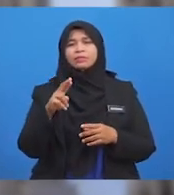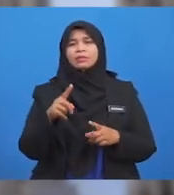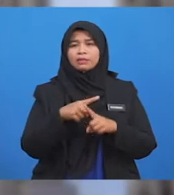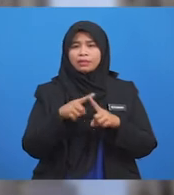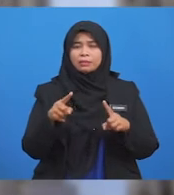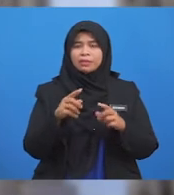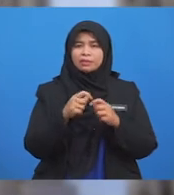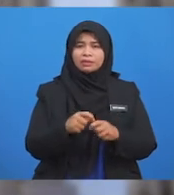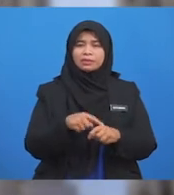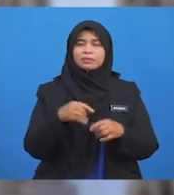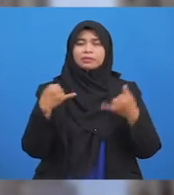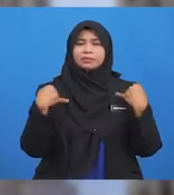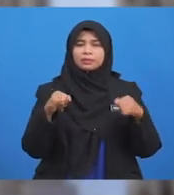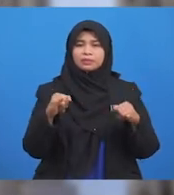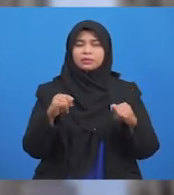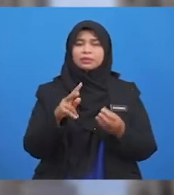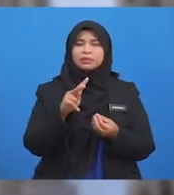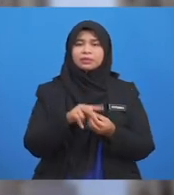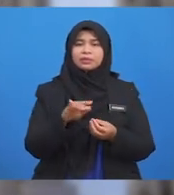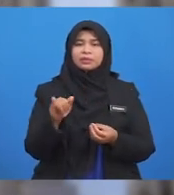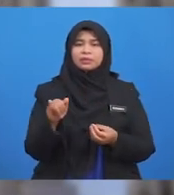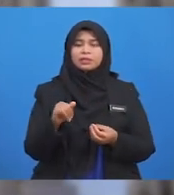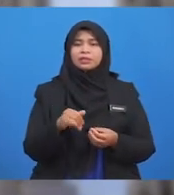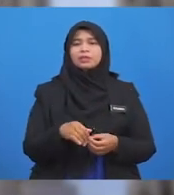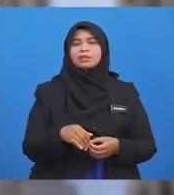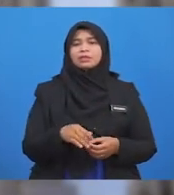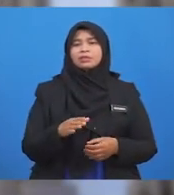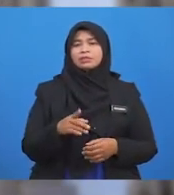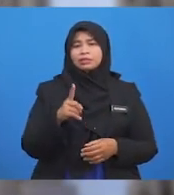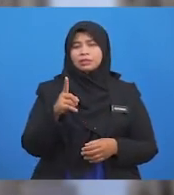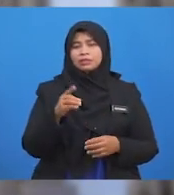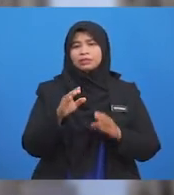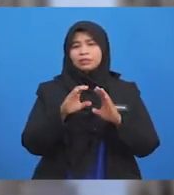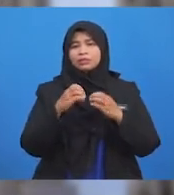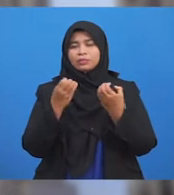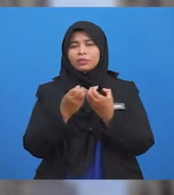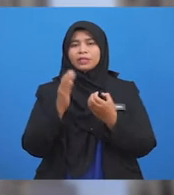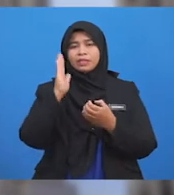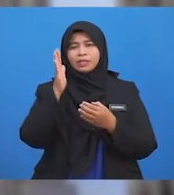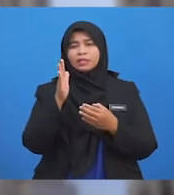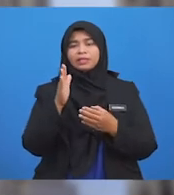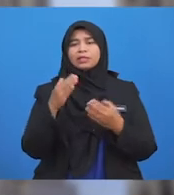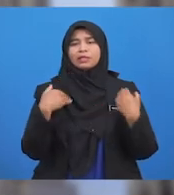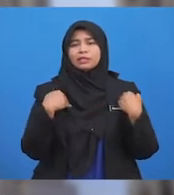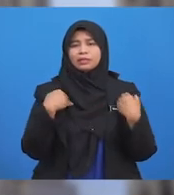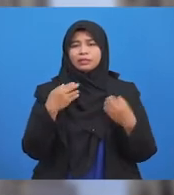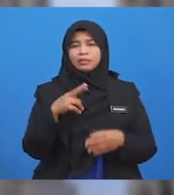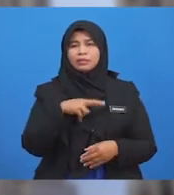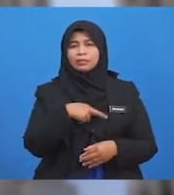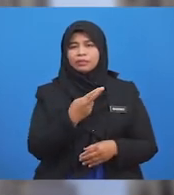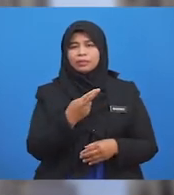Tetapi Tetap Dijual Kesannya Salah Satu Pihak Akan Mengalami Kerugian